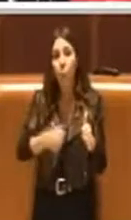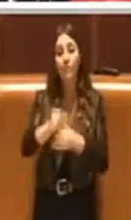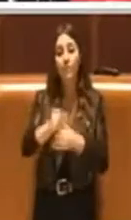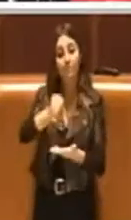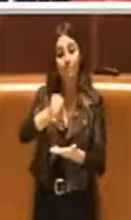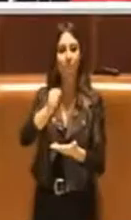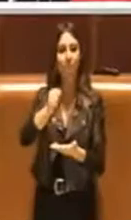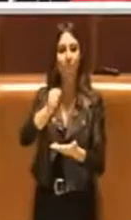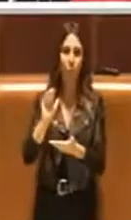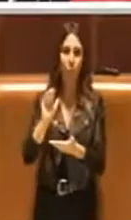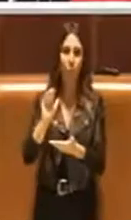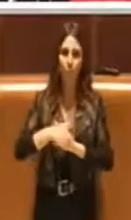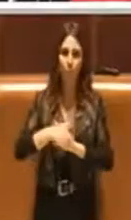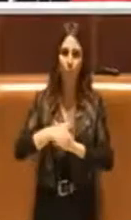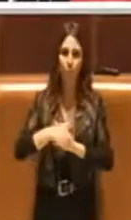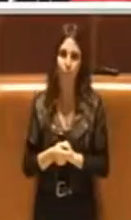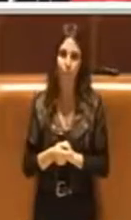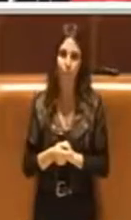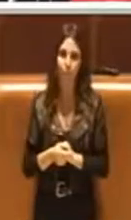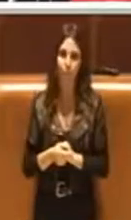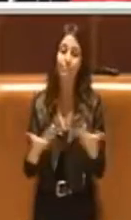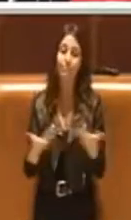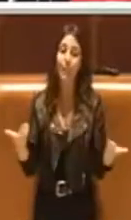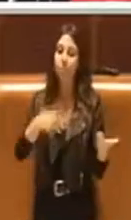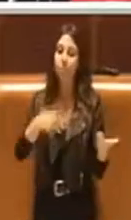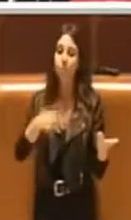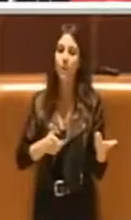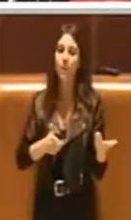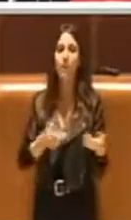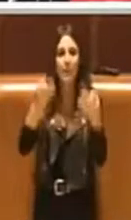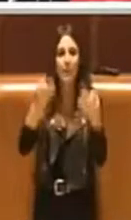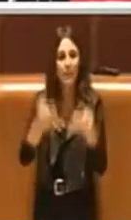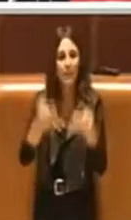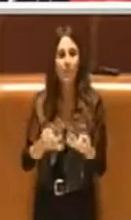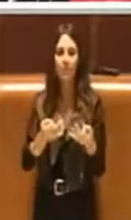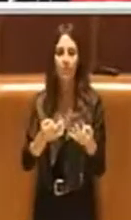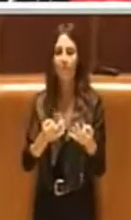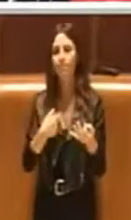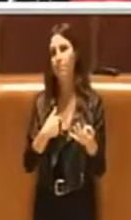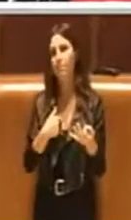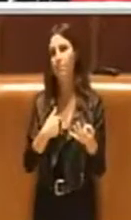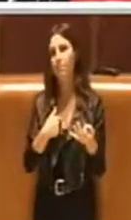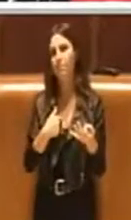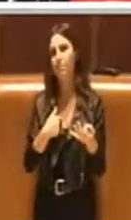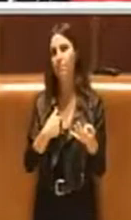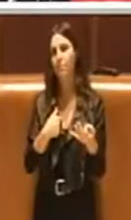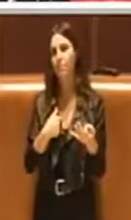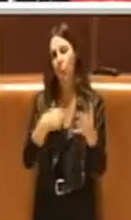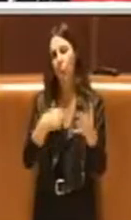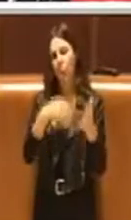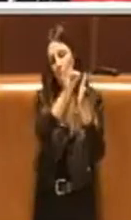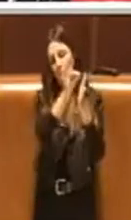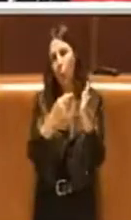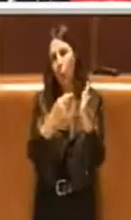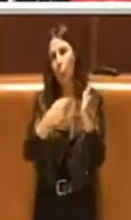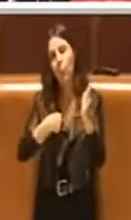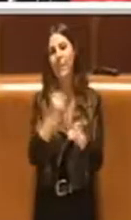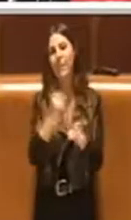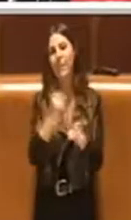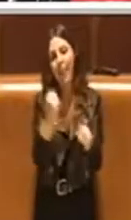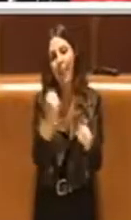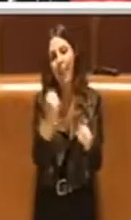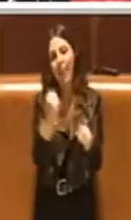successivamente però questo è sicuramente un aspetto su cui è necessario lavorare e